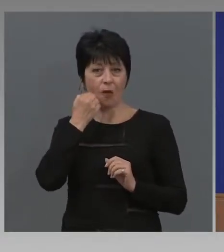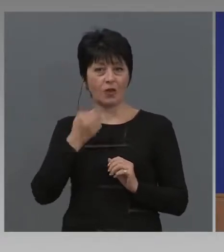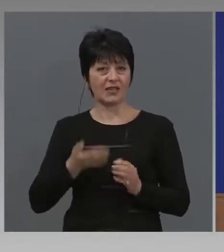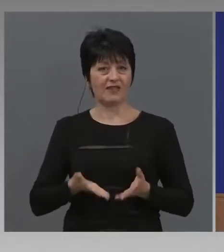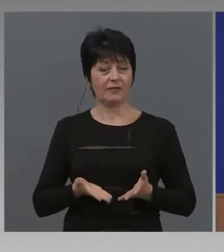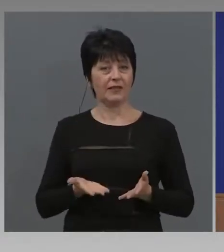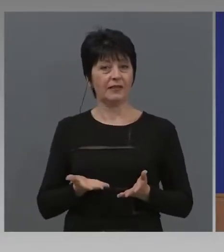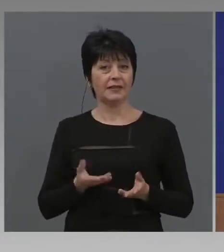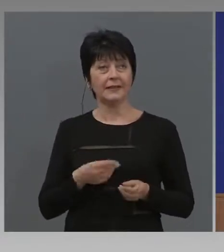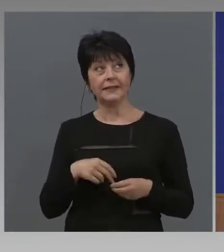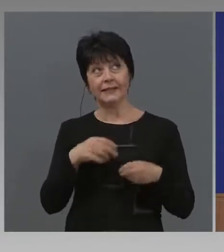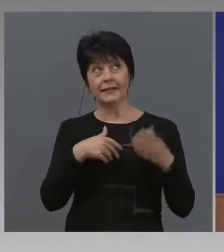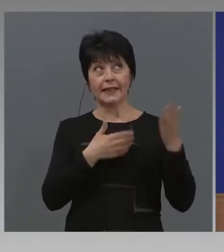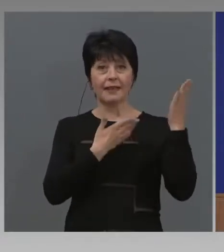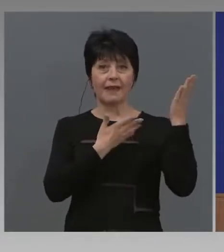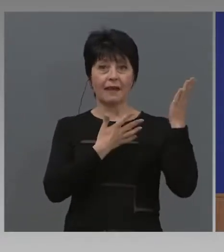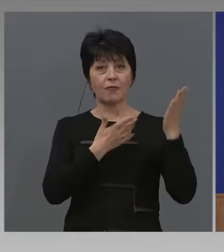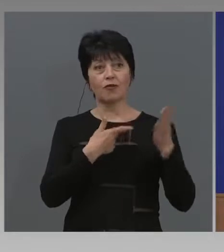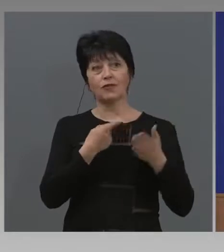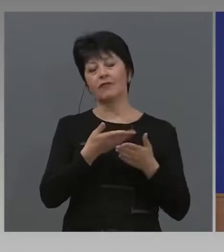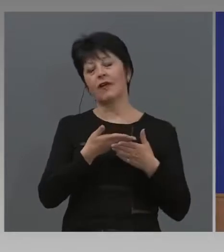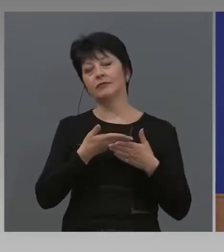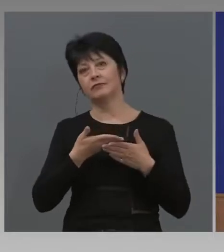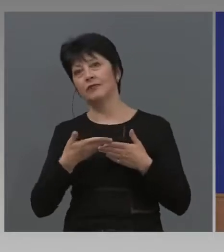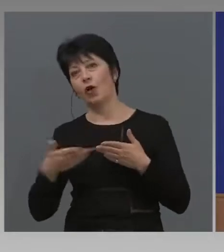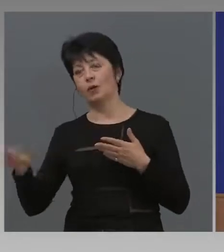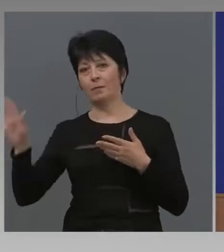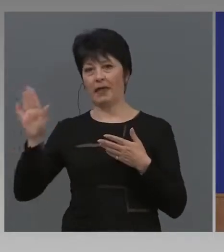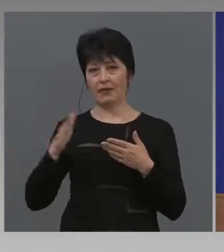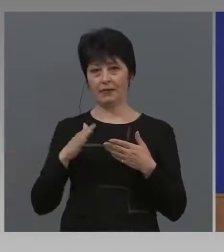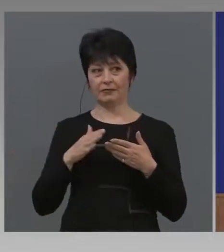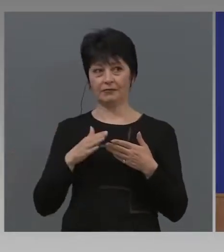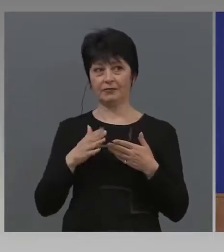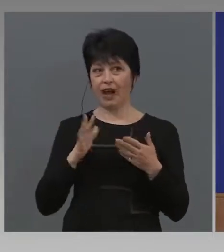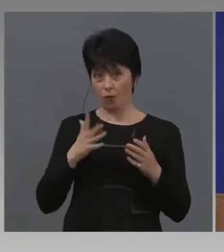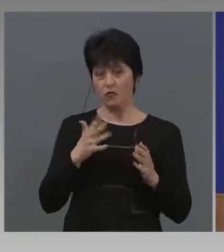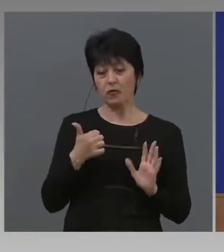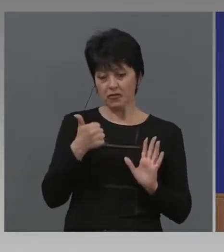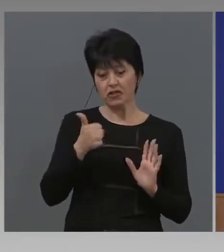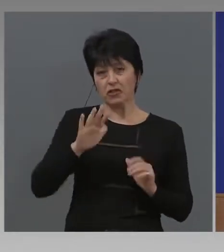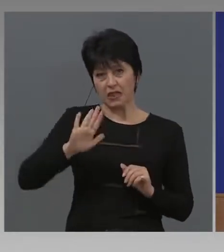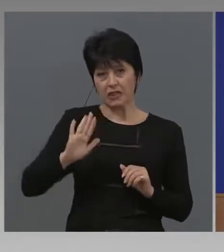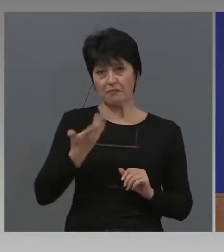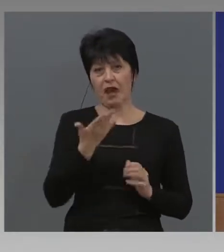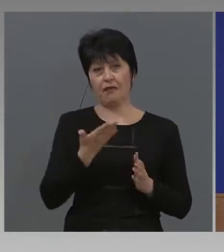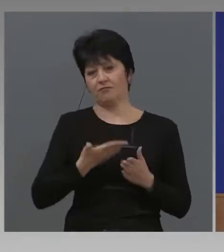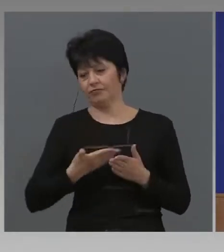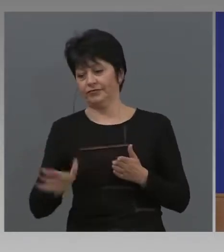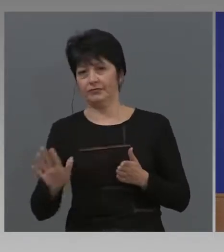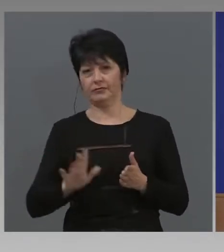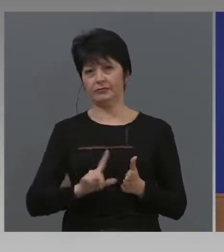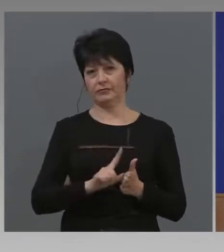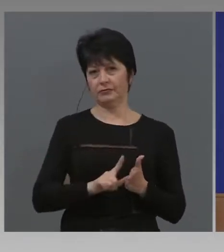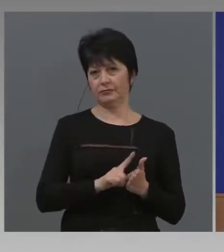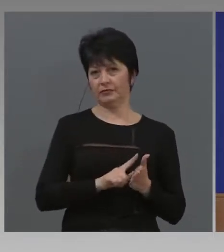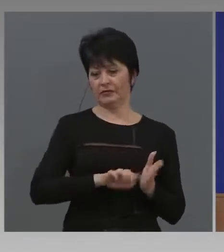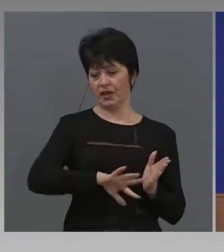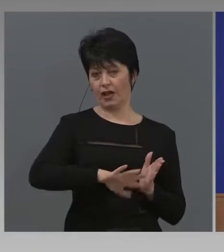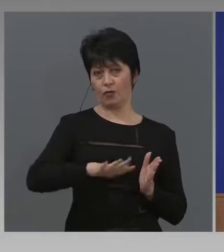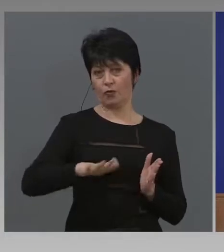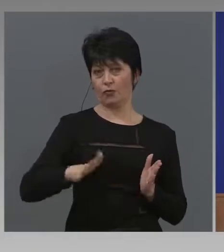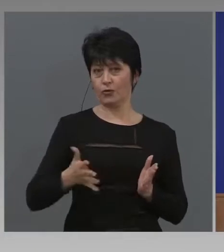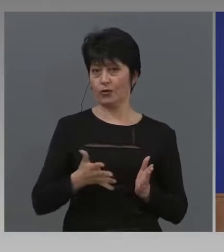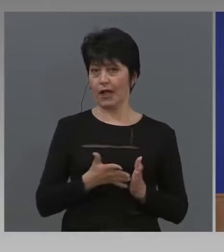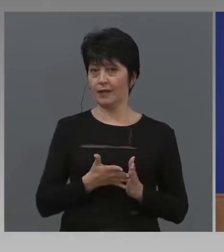Дай Боже да мине. аз искам, ако може, вече се вика, на 6 май да падне извареното положение. С